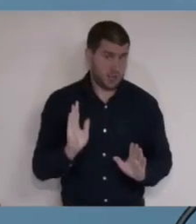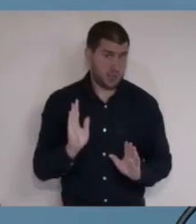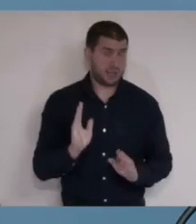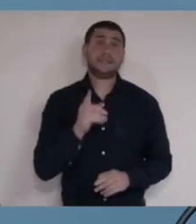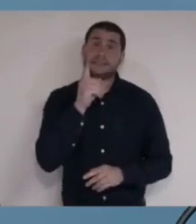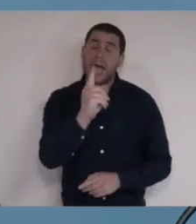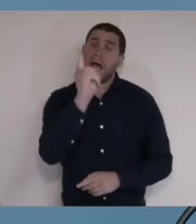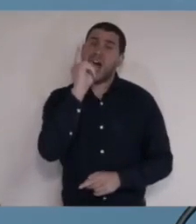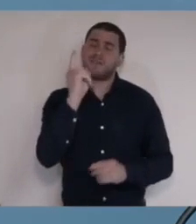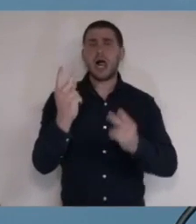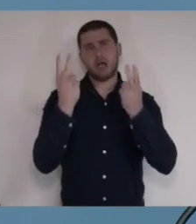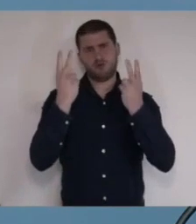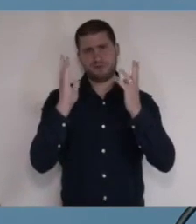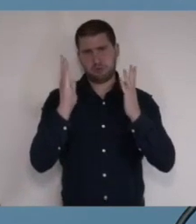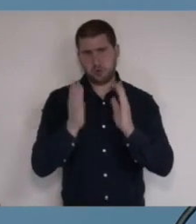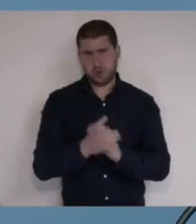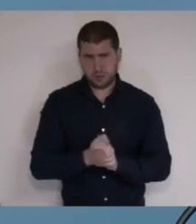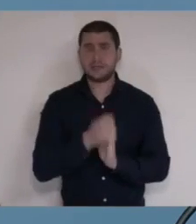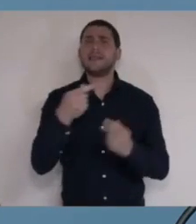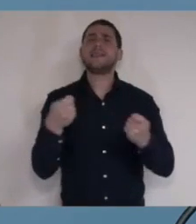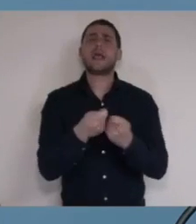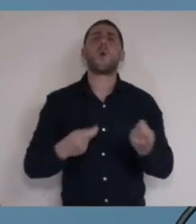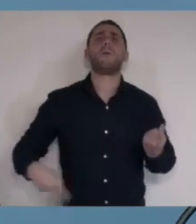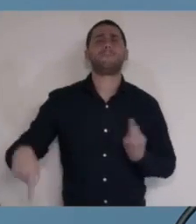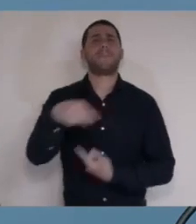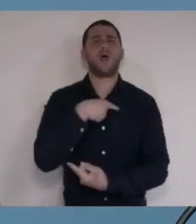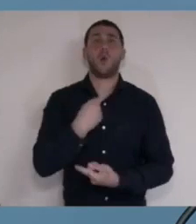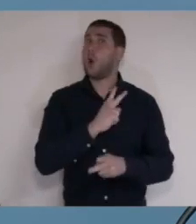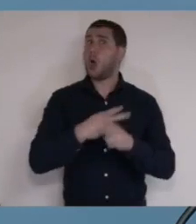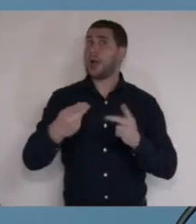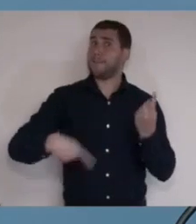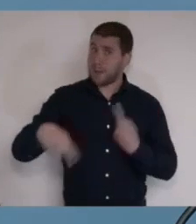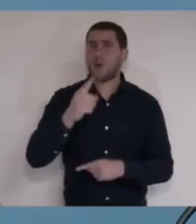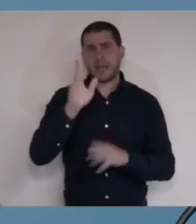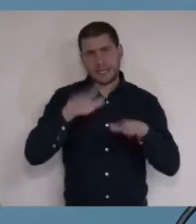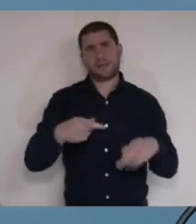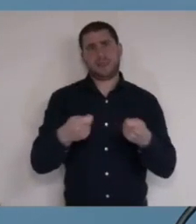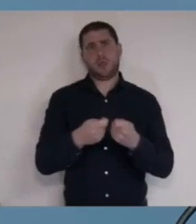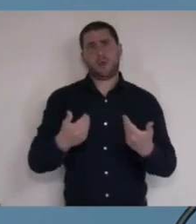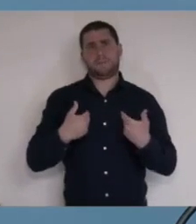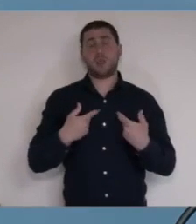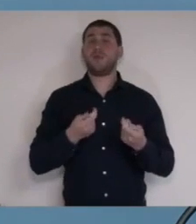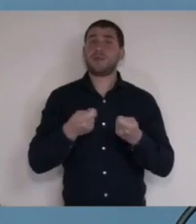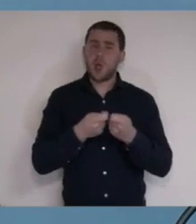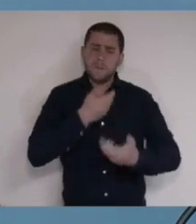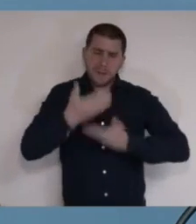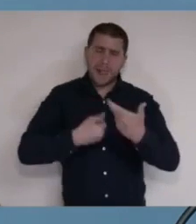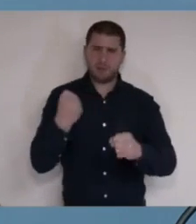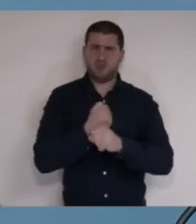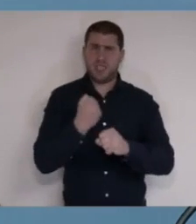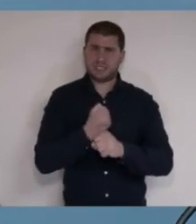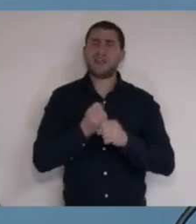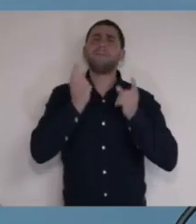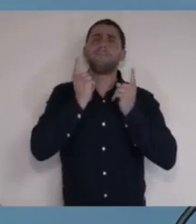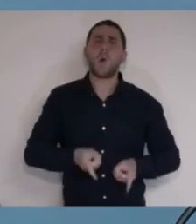וזהו אבל מאוד משמעותי, זה תלוי בנו. לא רק, אבל גם. זה תלוי בצעדים שנעשה